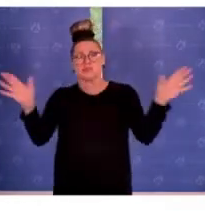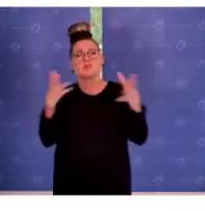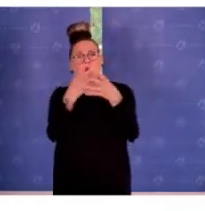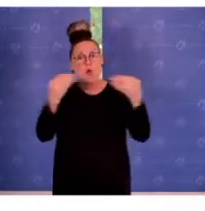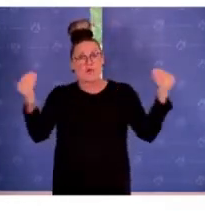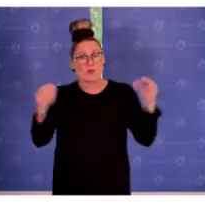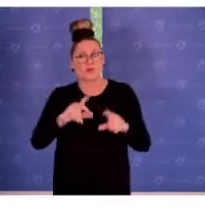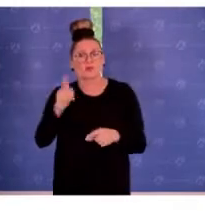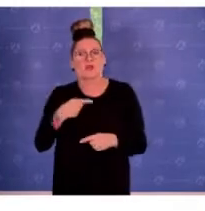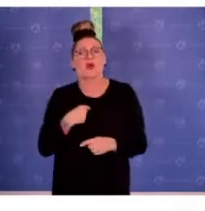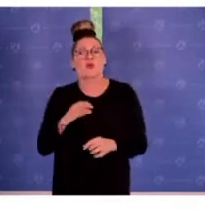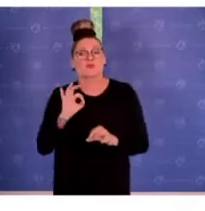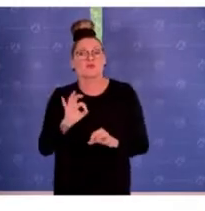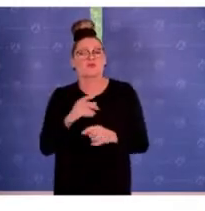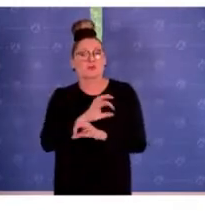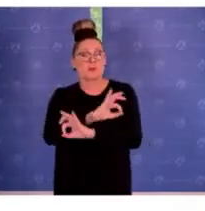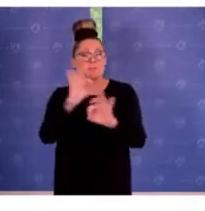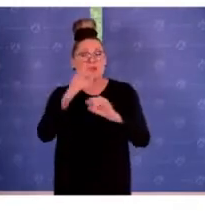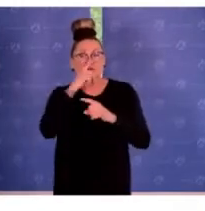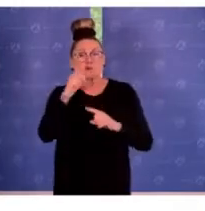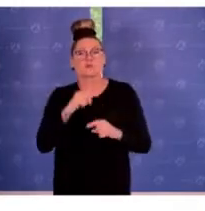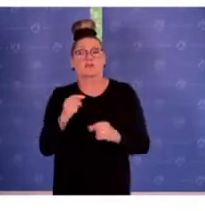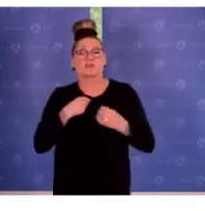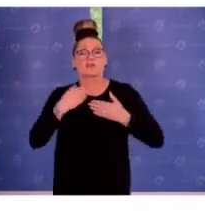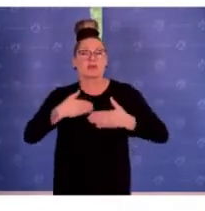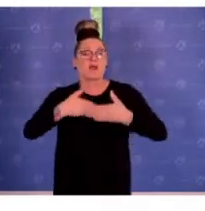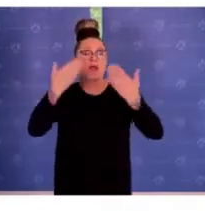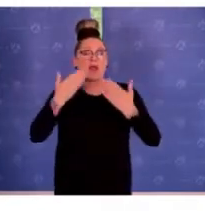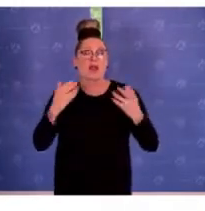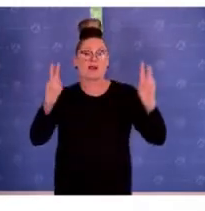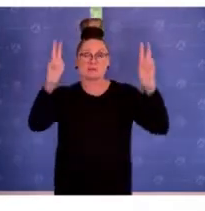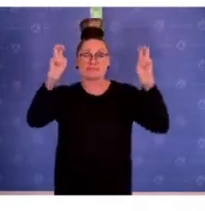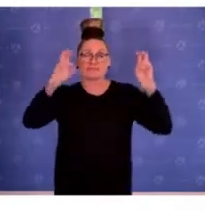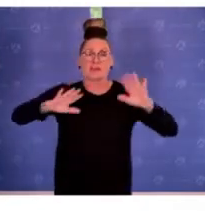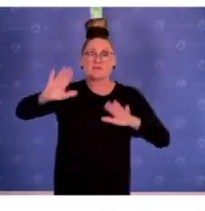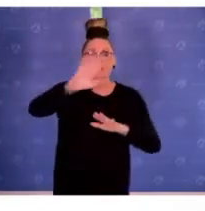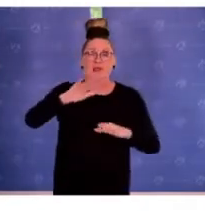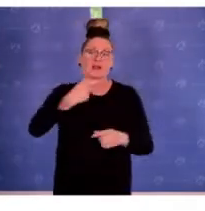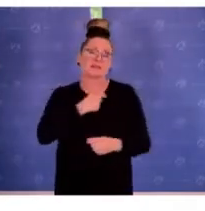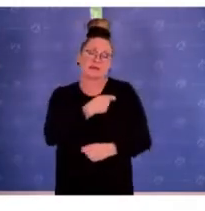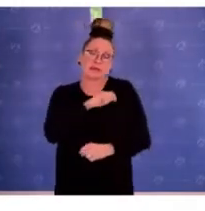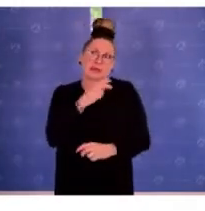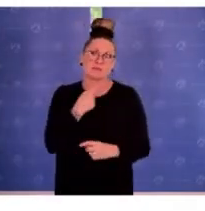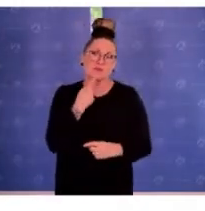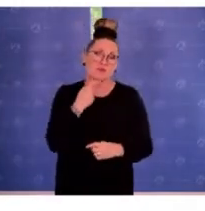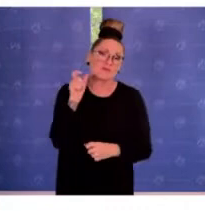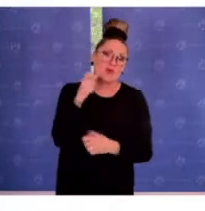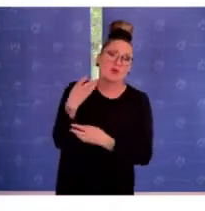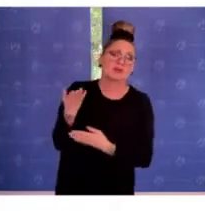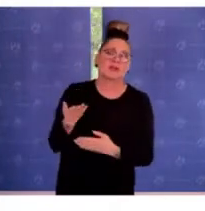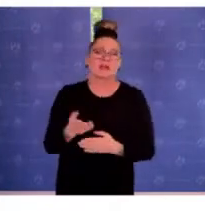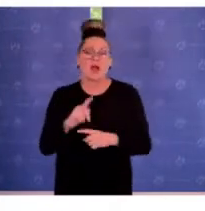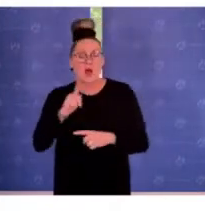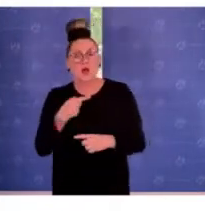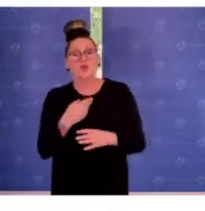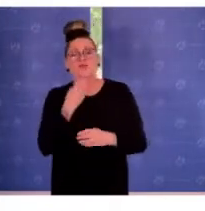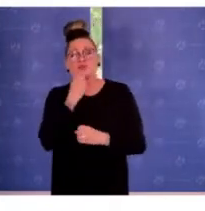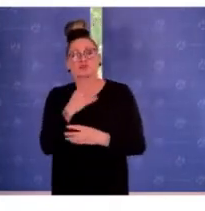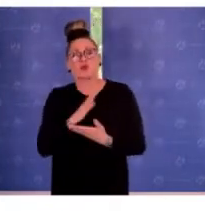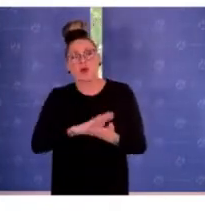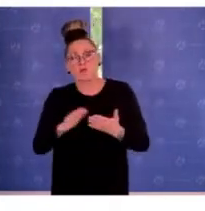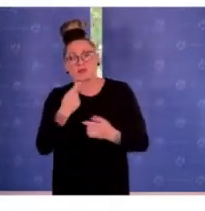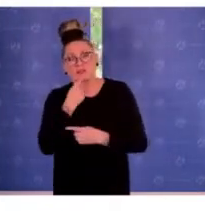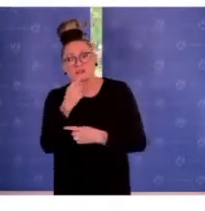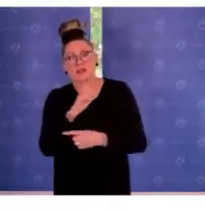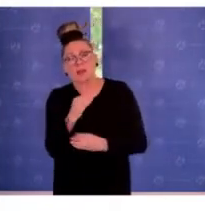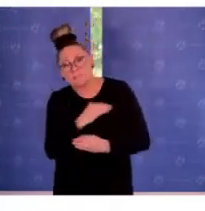letzten Endes ein größeres Hellfeld, wie man kriminologisch vielleicht sagen könnte, zu schaffen und damit aber auch ganz banal zu sagen,